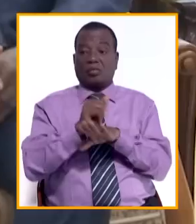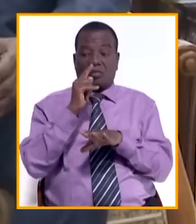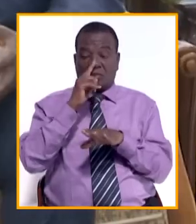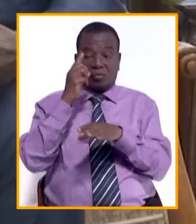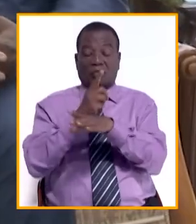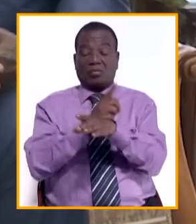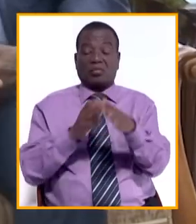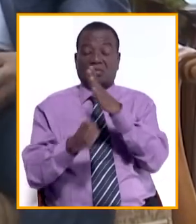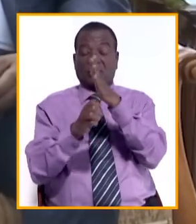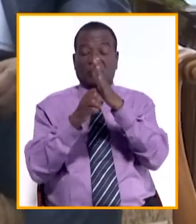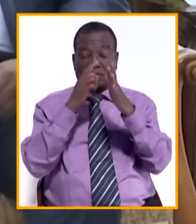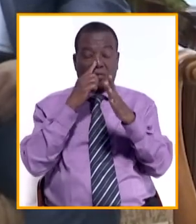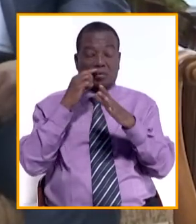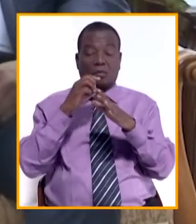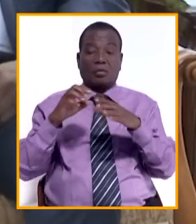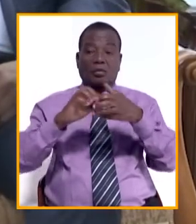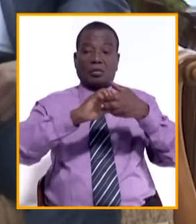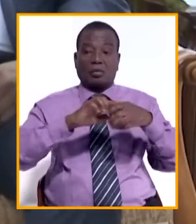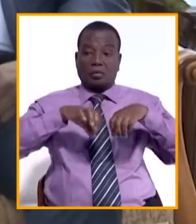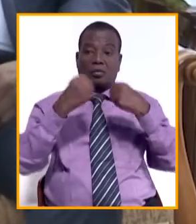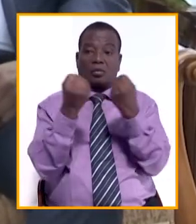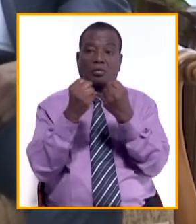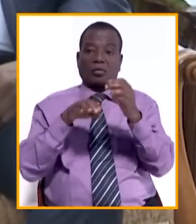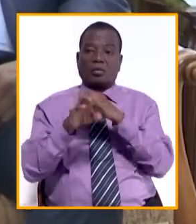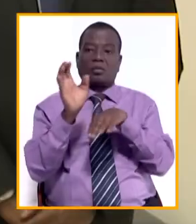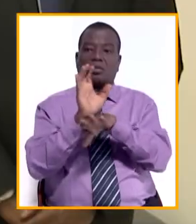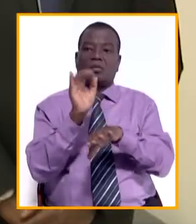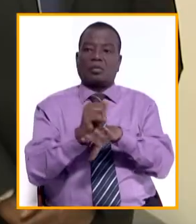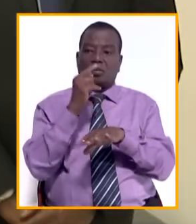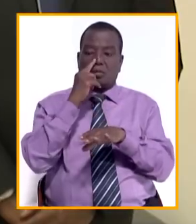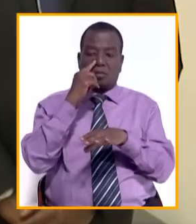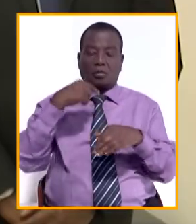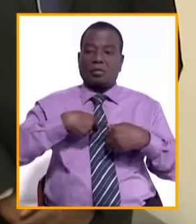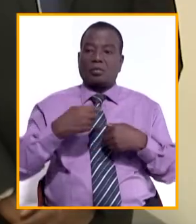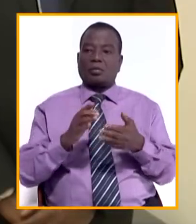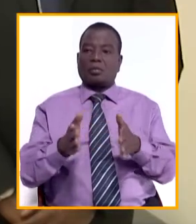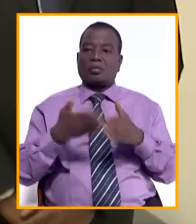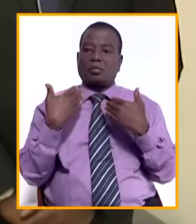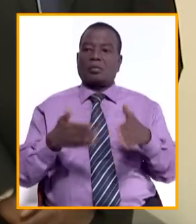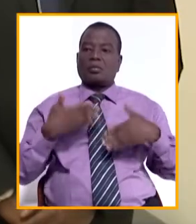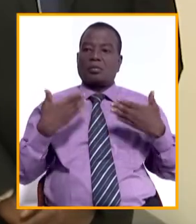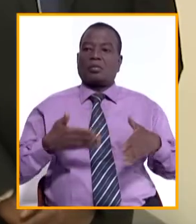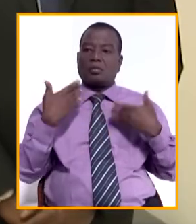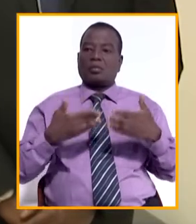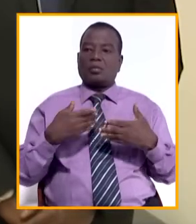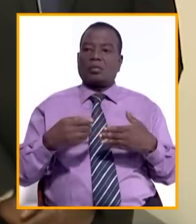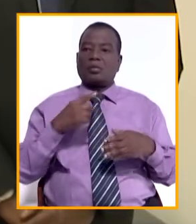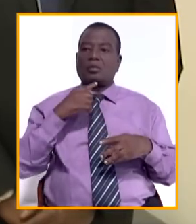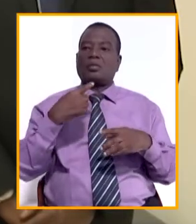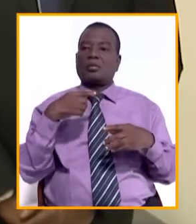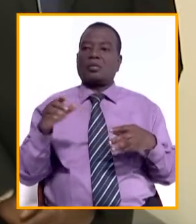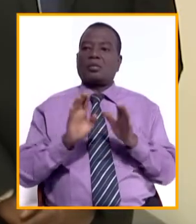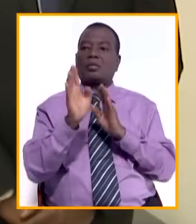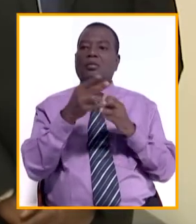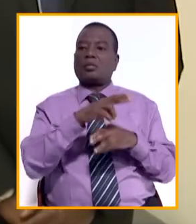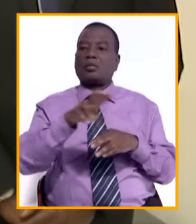développement économique et de la cohésion sociale en Côte d'Ivoire. Je me réjouis de pouvoir répéter devant vous ce que